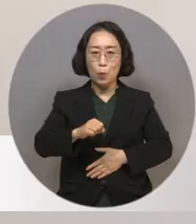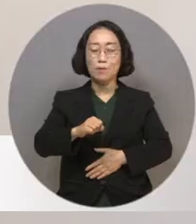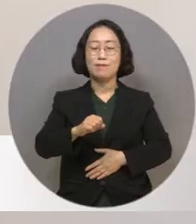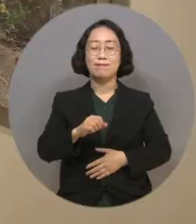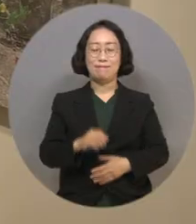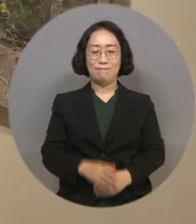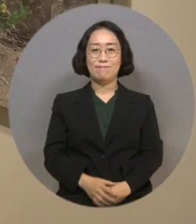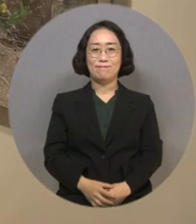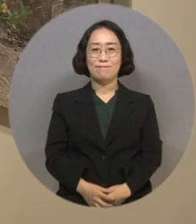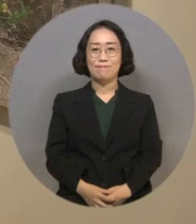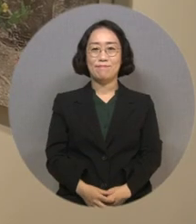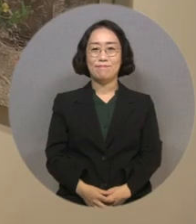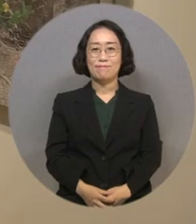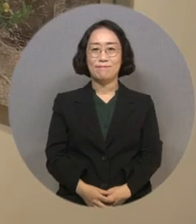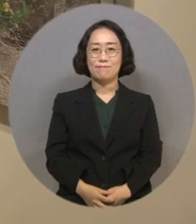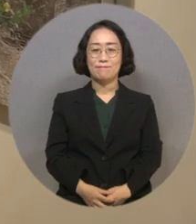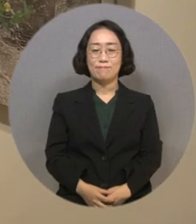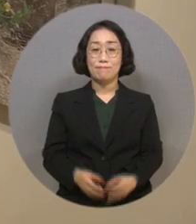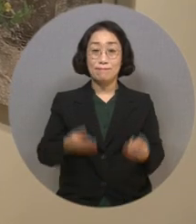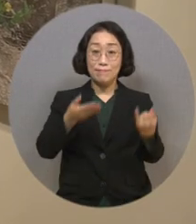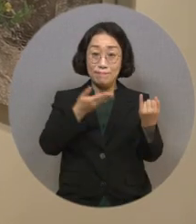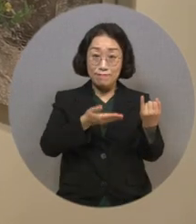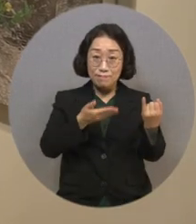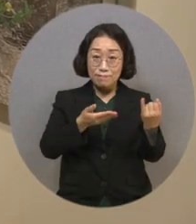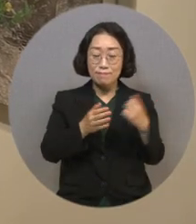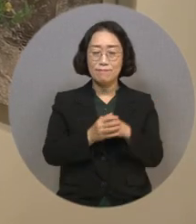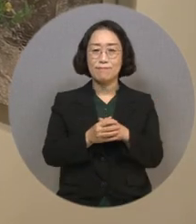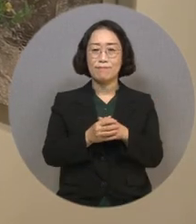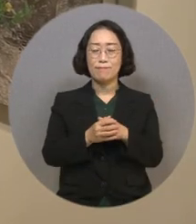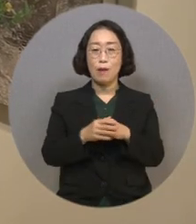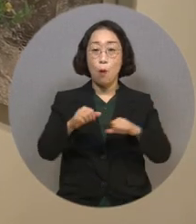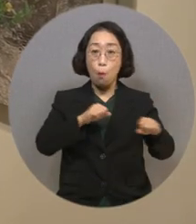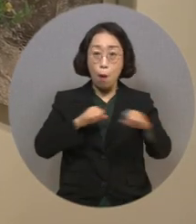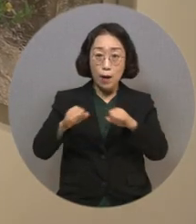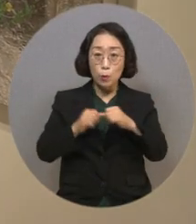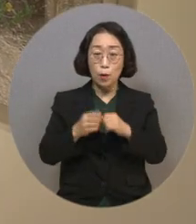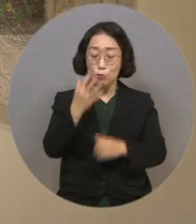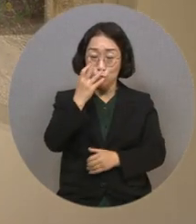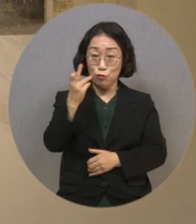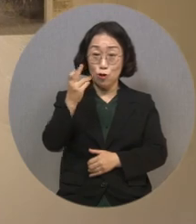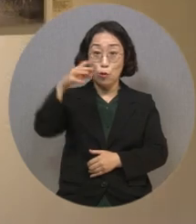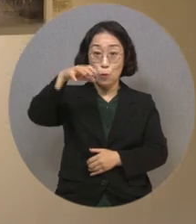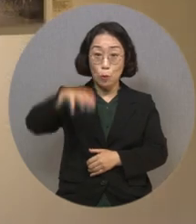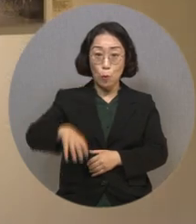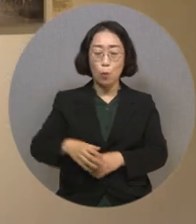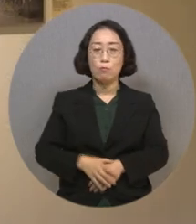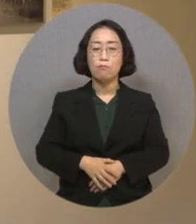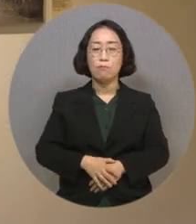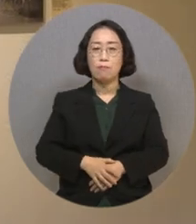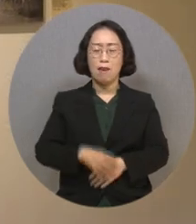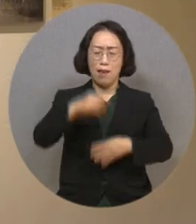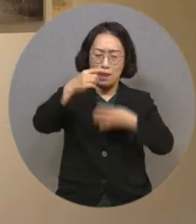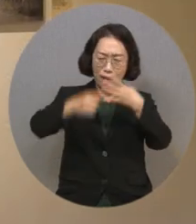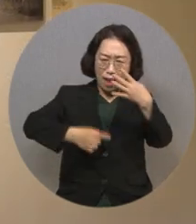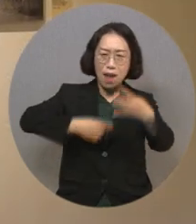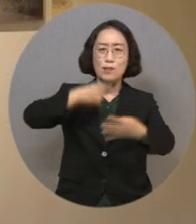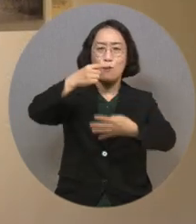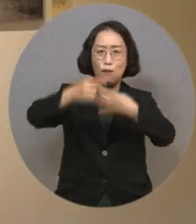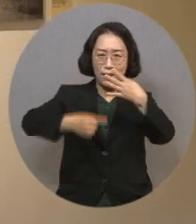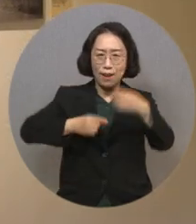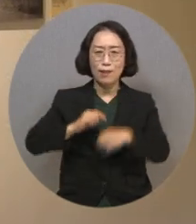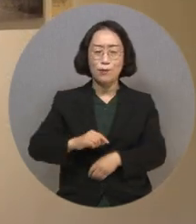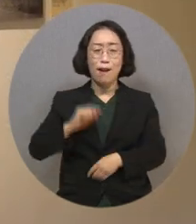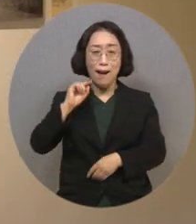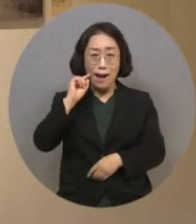생각합니다. 김다혜의 캘리그라피가 활동하는 순천은 셀 수 없는 계절과 시간이